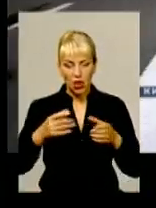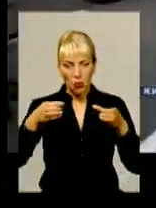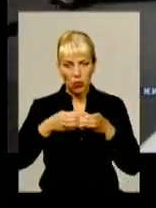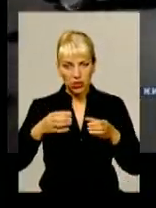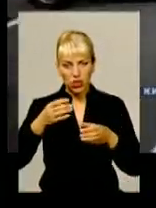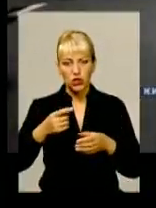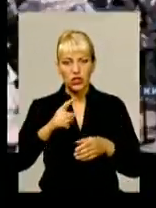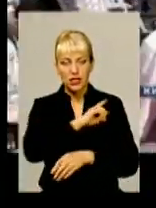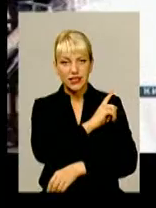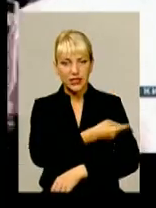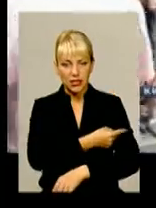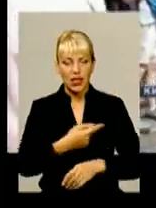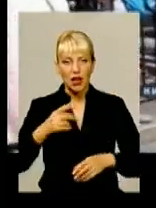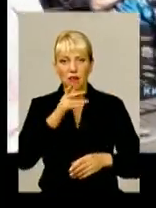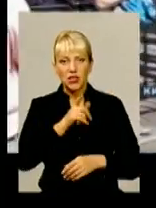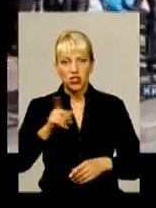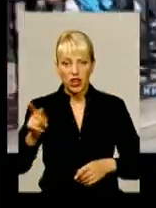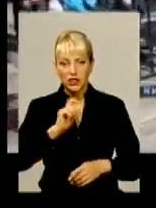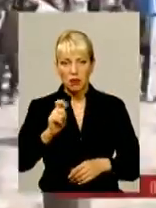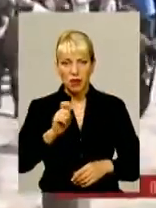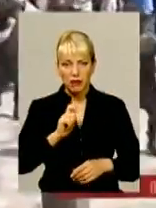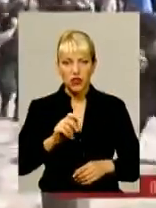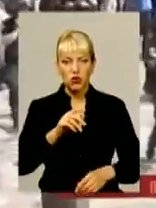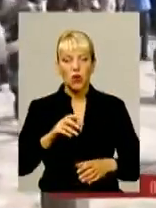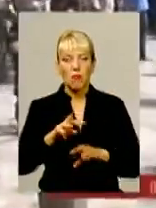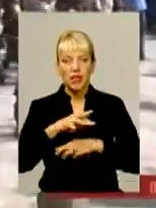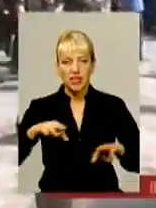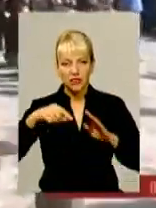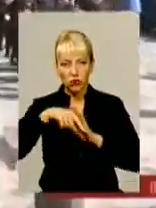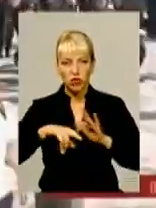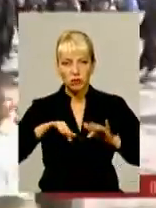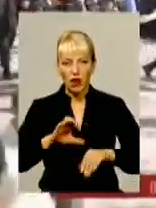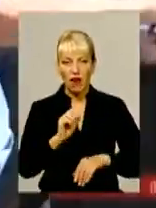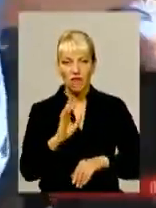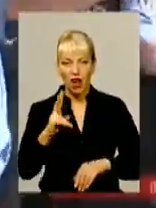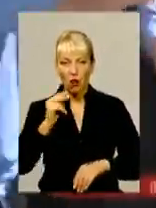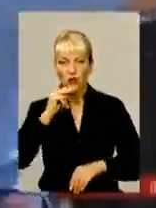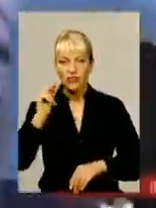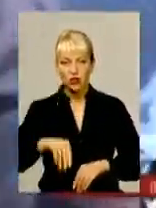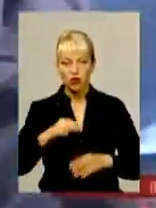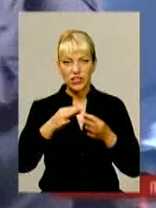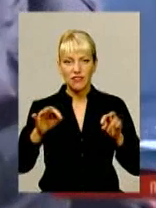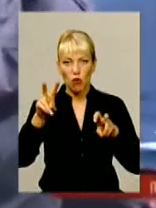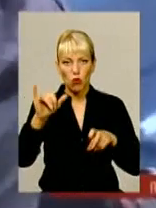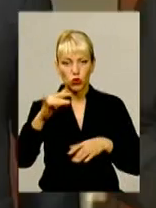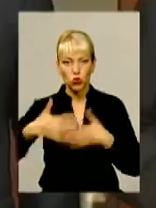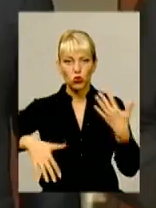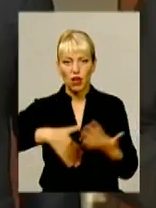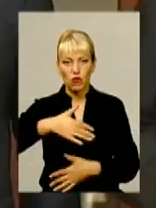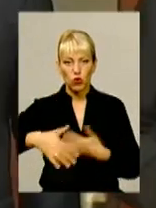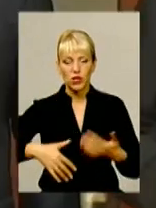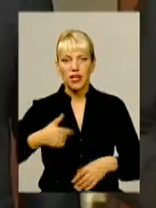Нагадаємо, під час брифінгу 31 серпня міністр внутрішніх справ України Арсен Аваков звинуватив свободу у заворушеннях.